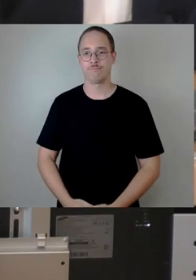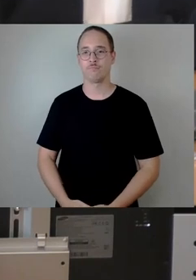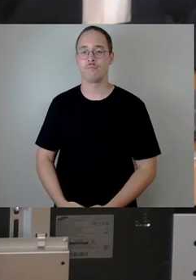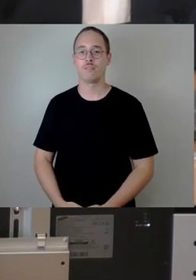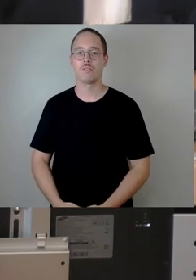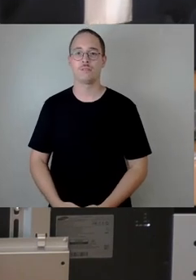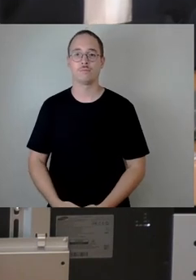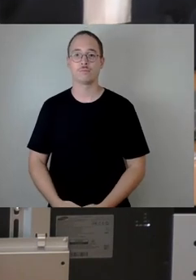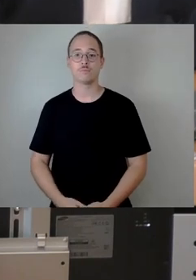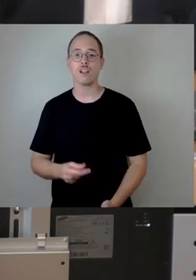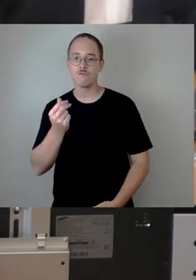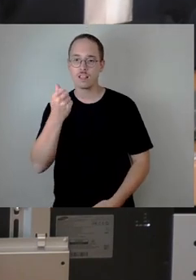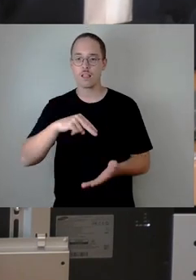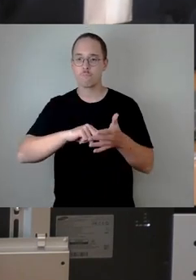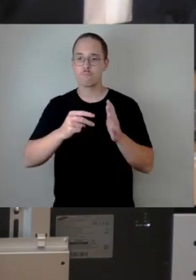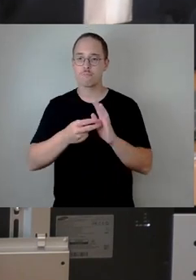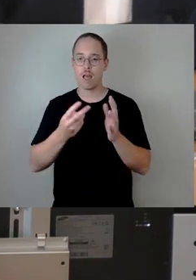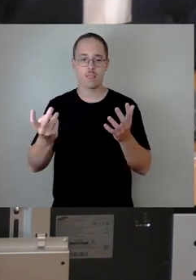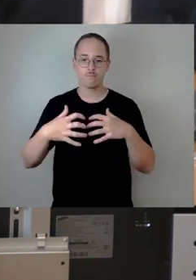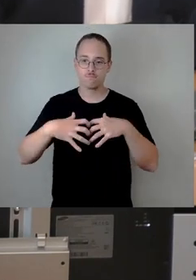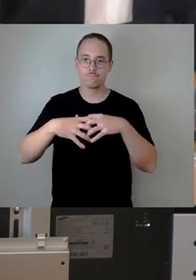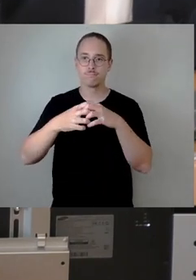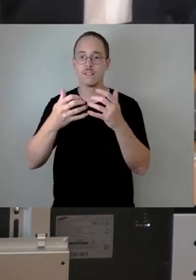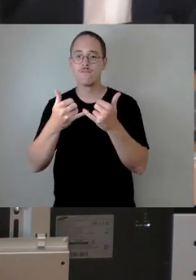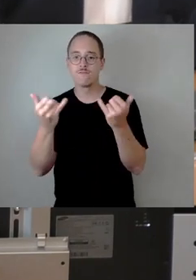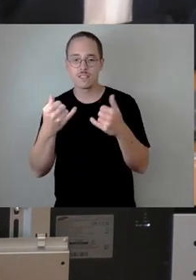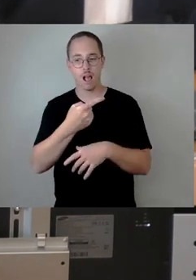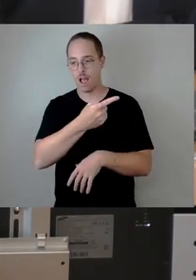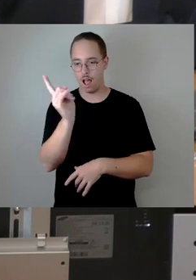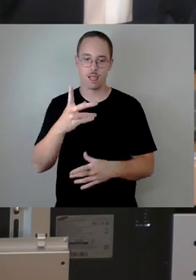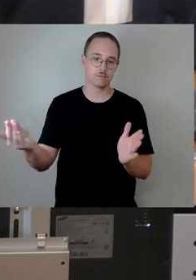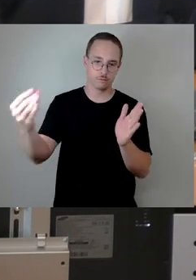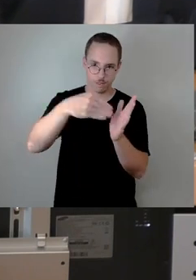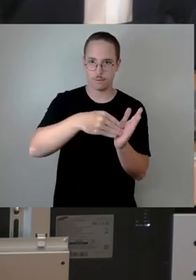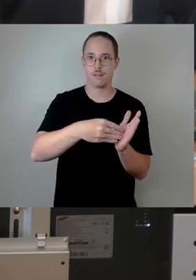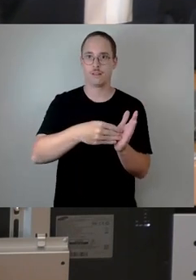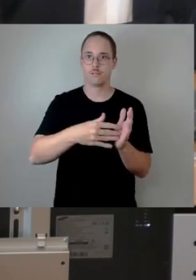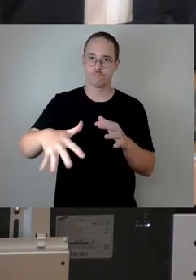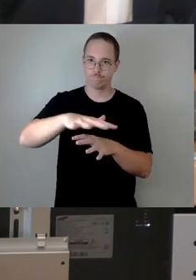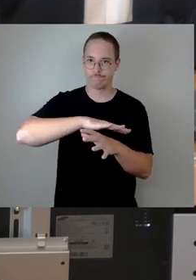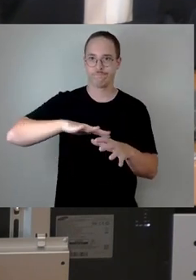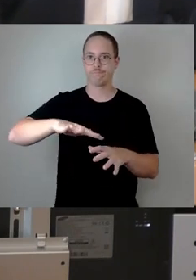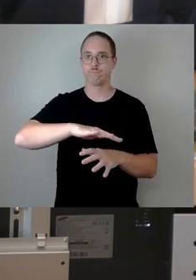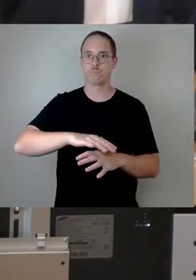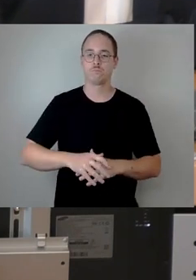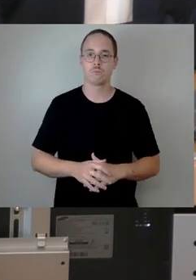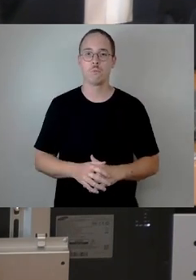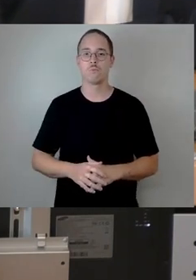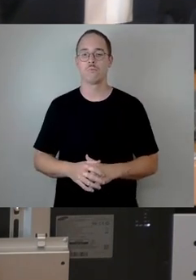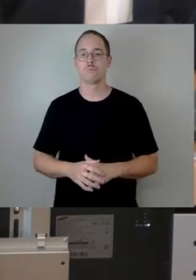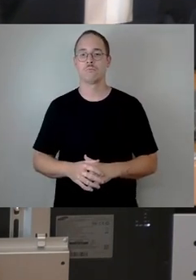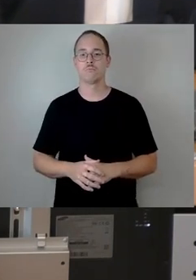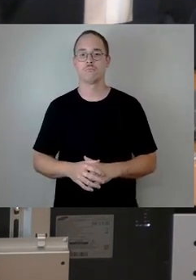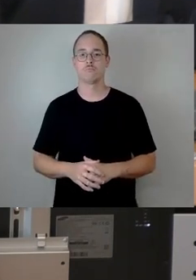Gremium einzubeziehen, um sowohl Schnittmengen als auch rote Linien gemeinsam herauszuarbeiten. Von meiner Seite